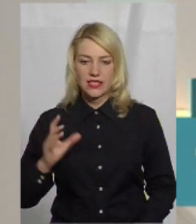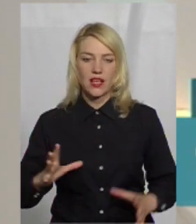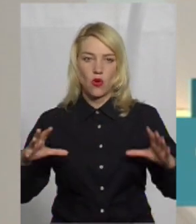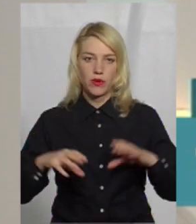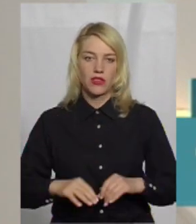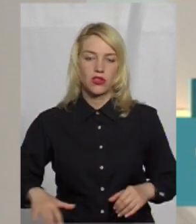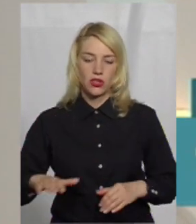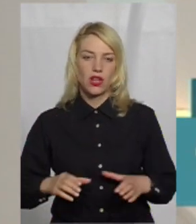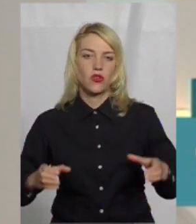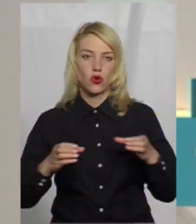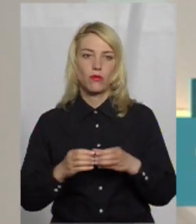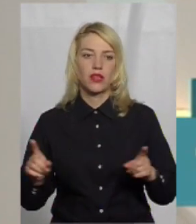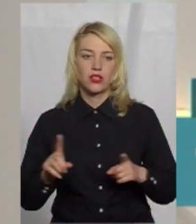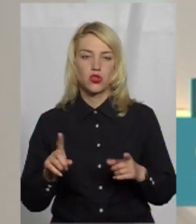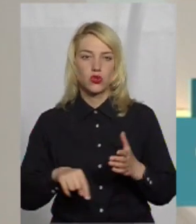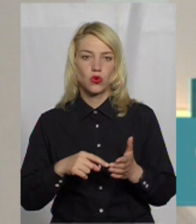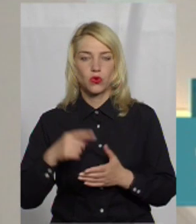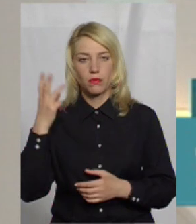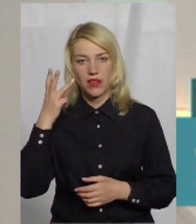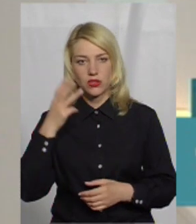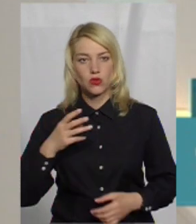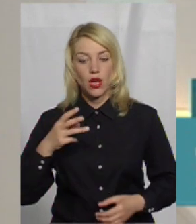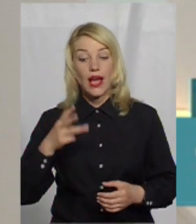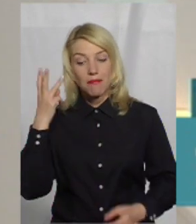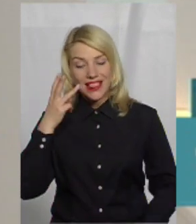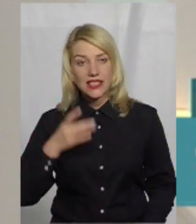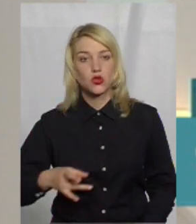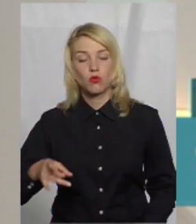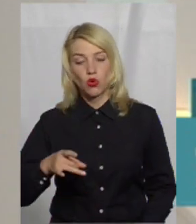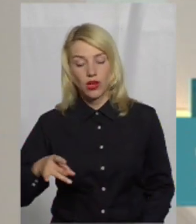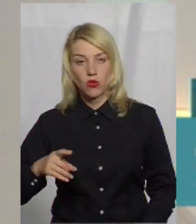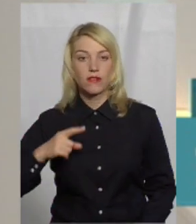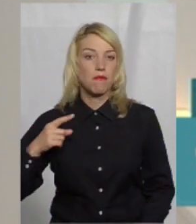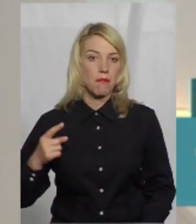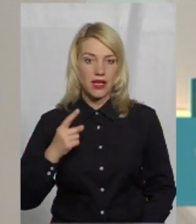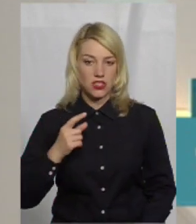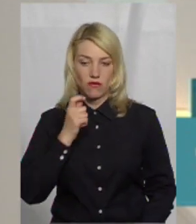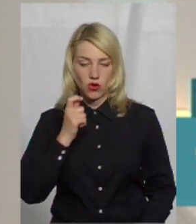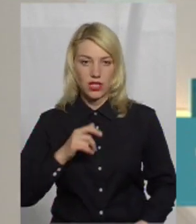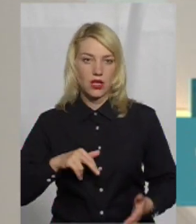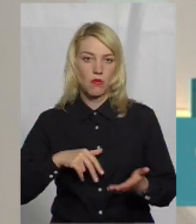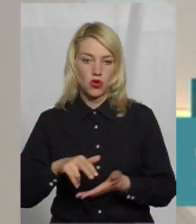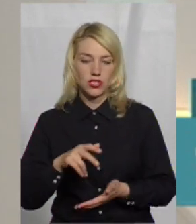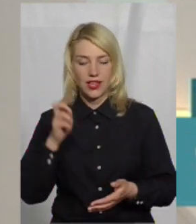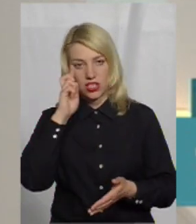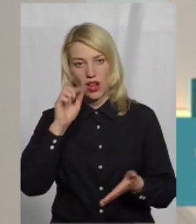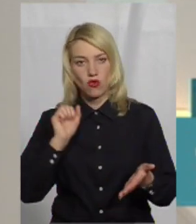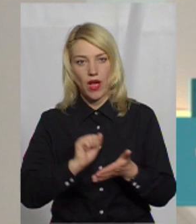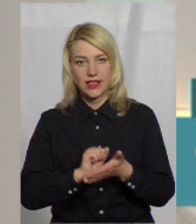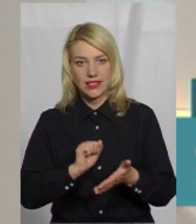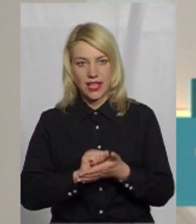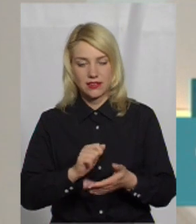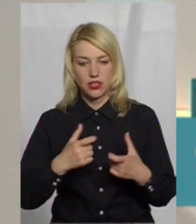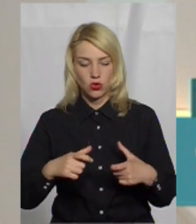територіальної громади, що у Хмельницькому районі, першою в Україні пройшла державну атестацію та отримала